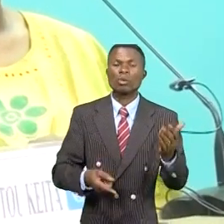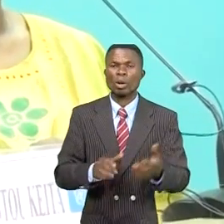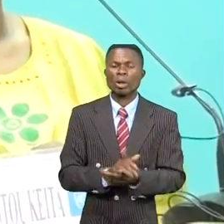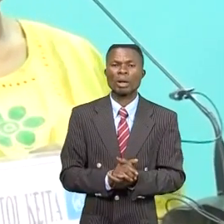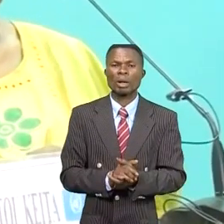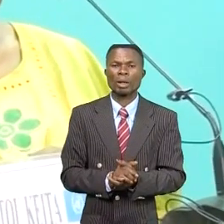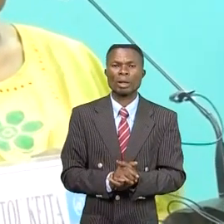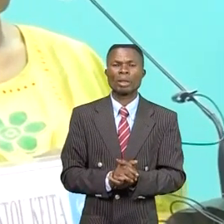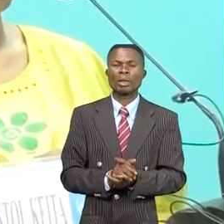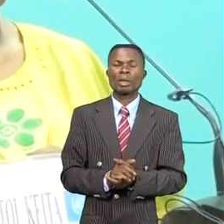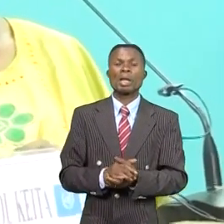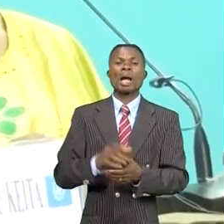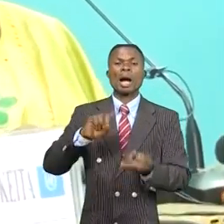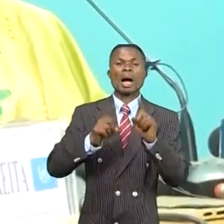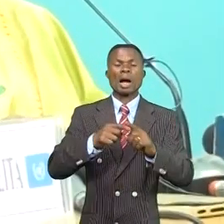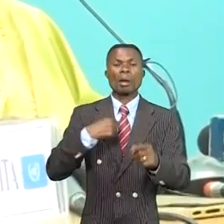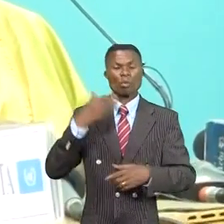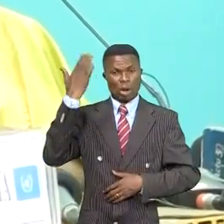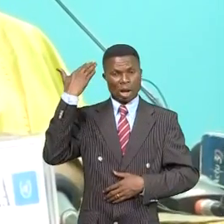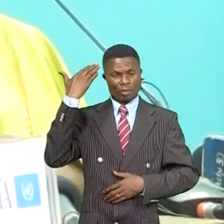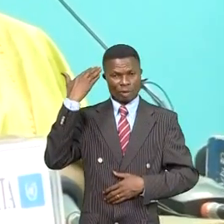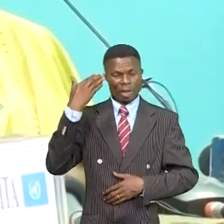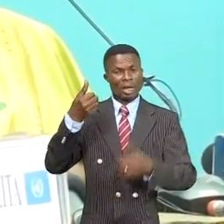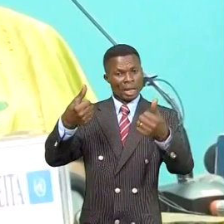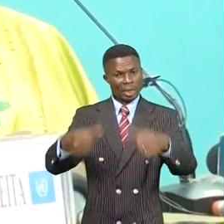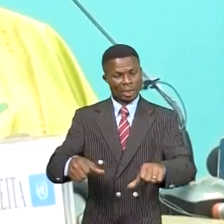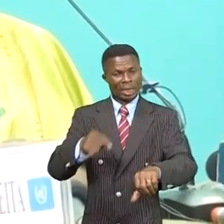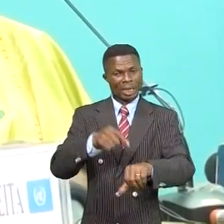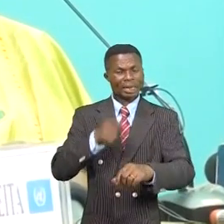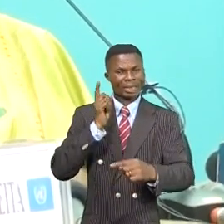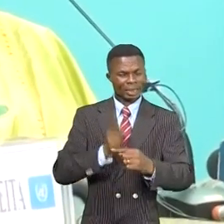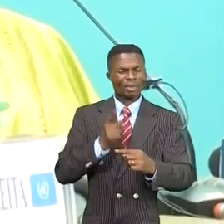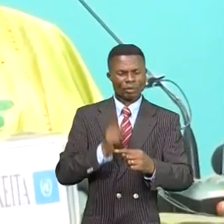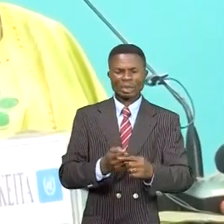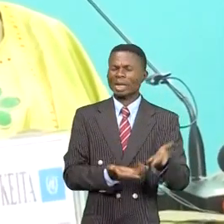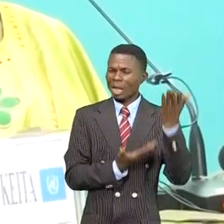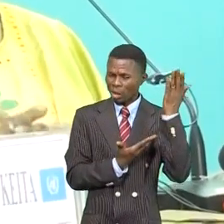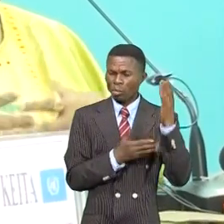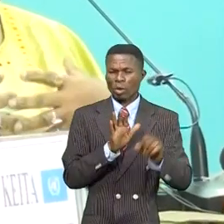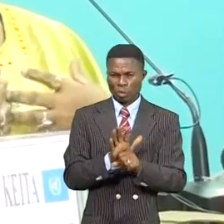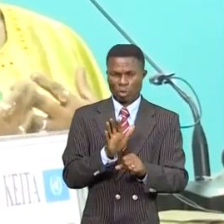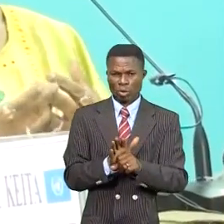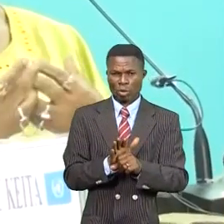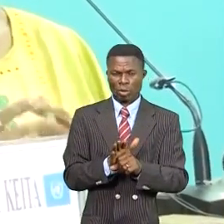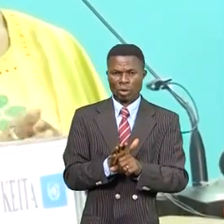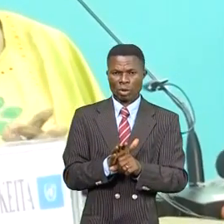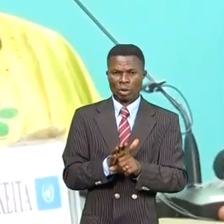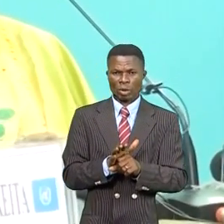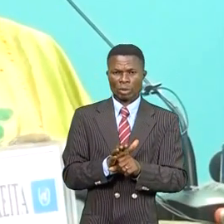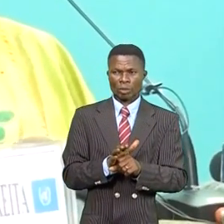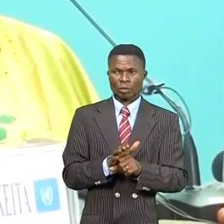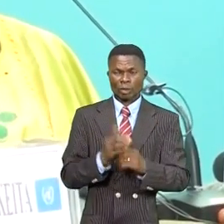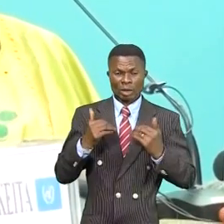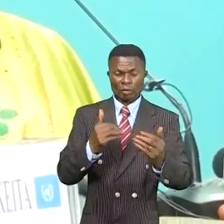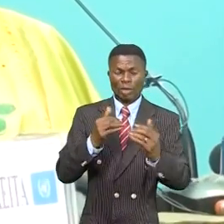ma prédécesseur était là dans un moment extrêmement délicat du cheminement